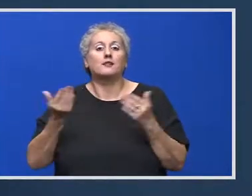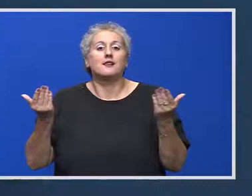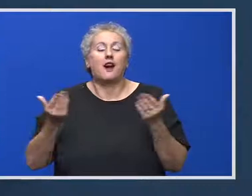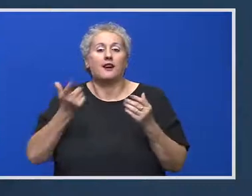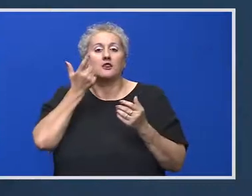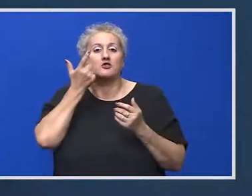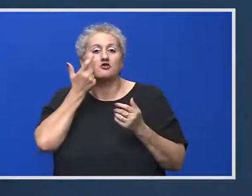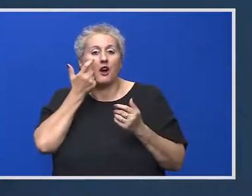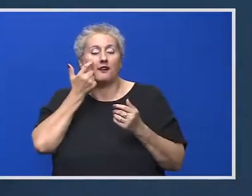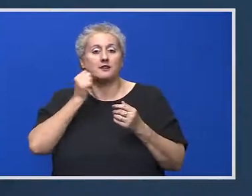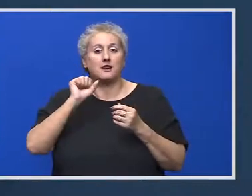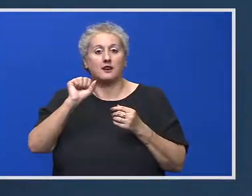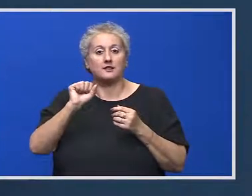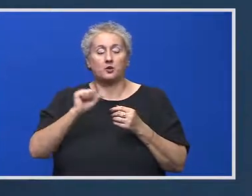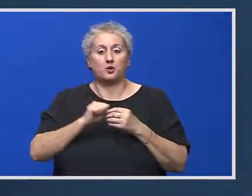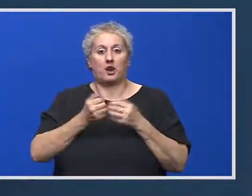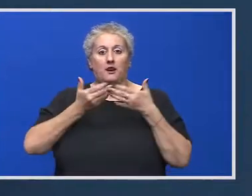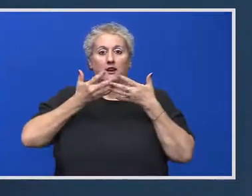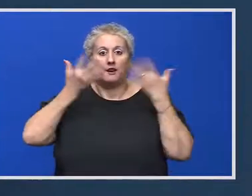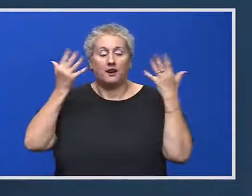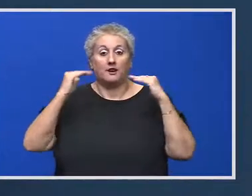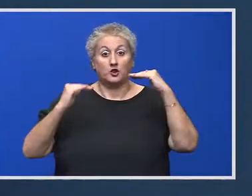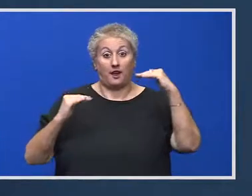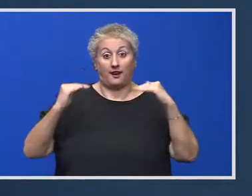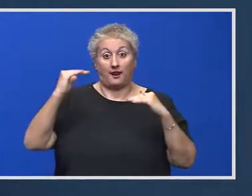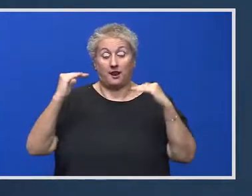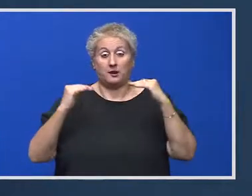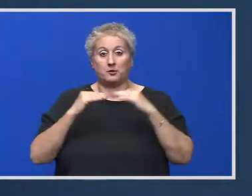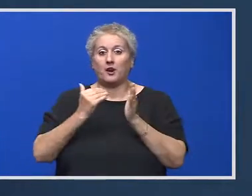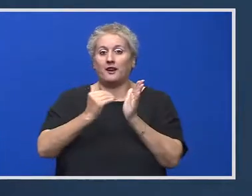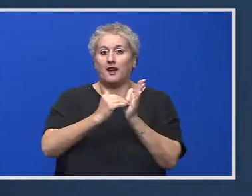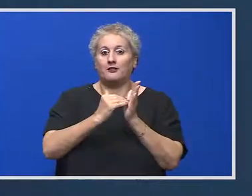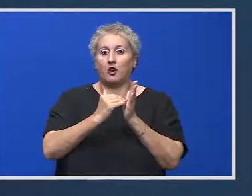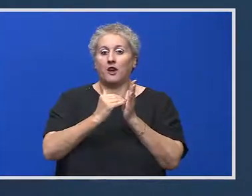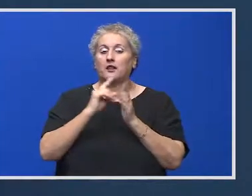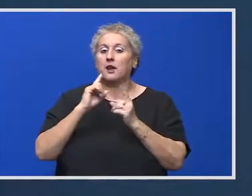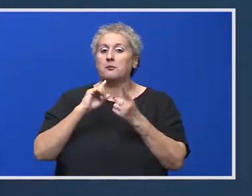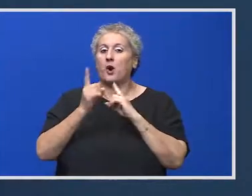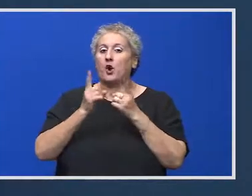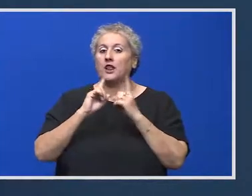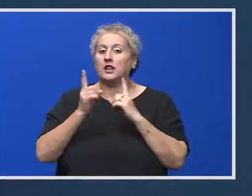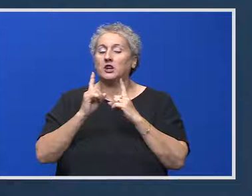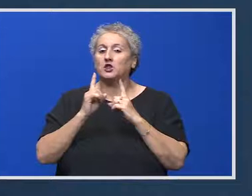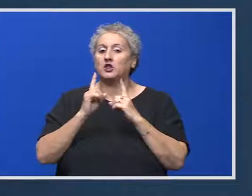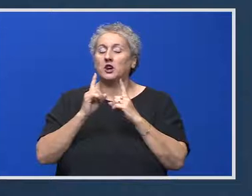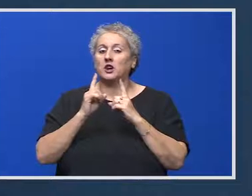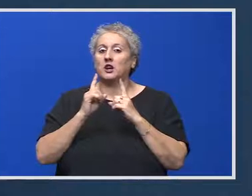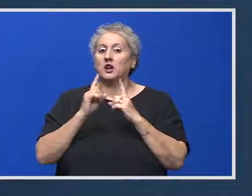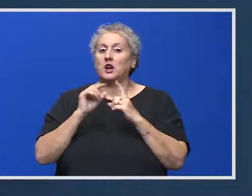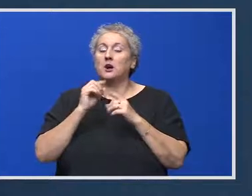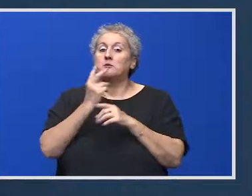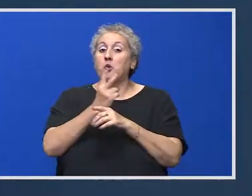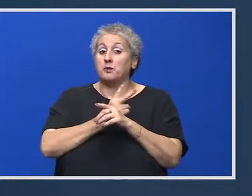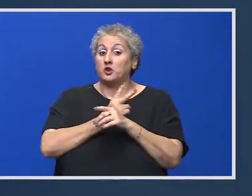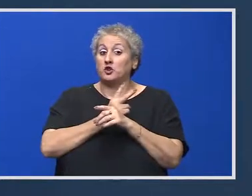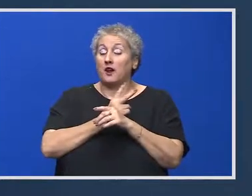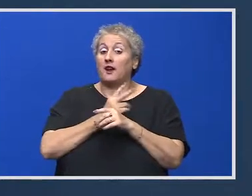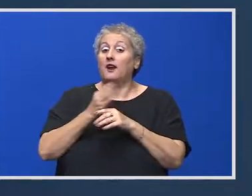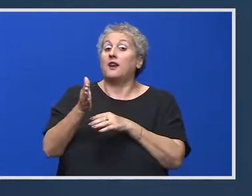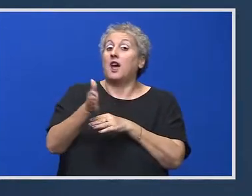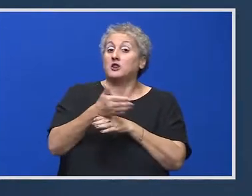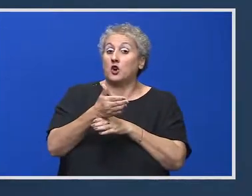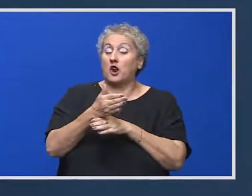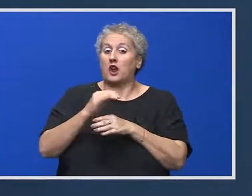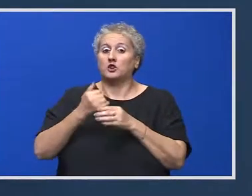încearcă să asigure coerența și echilibru între nevoia de politici publice naționale, care va se zică centralizat, și